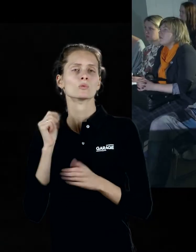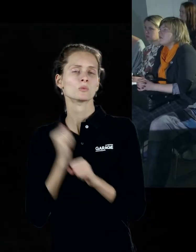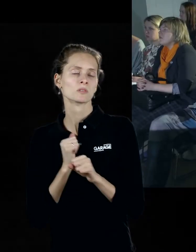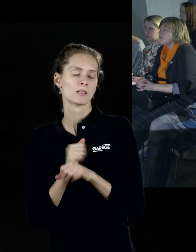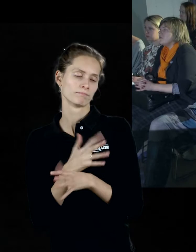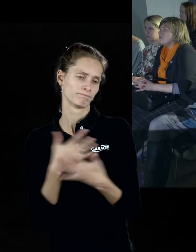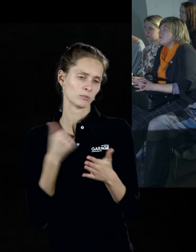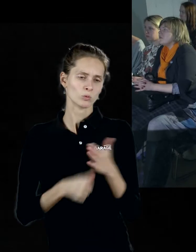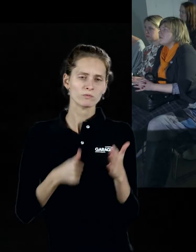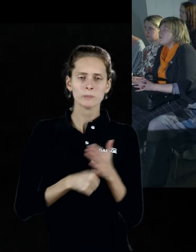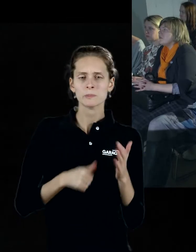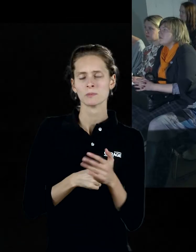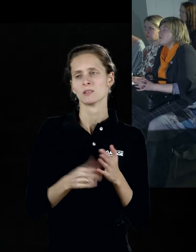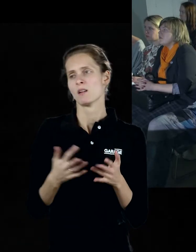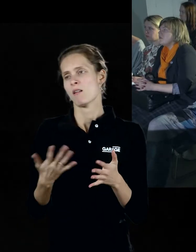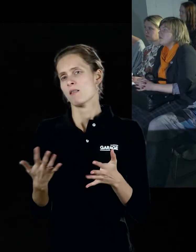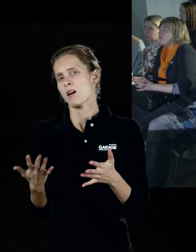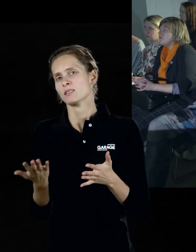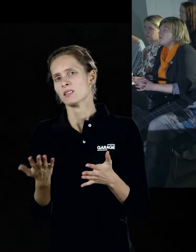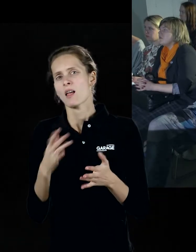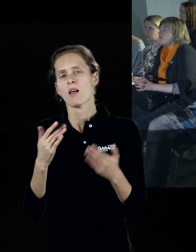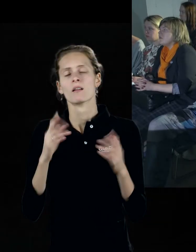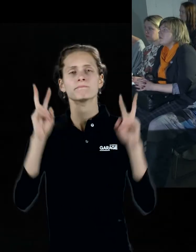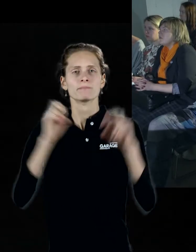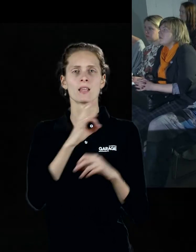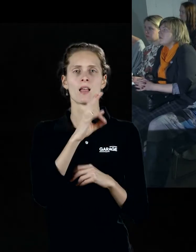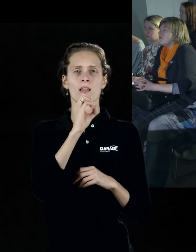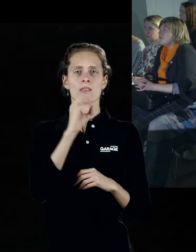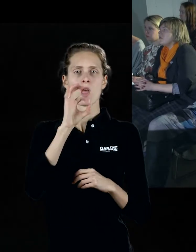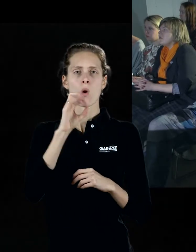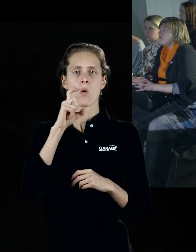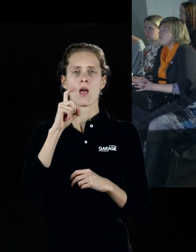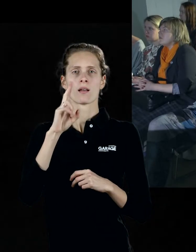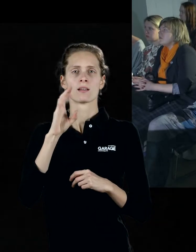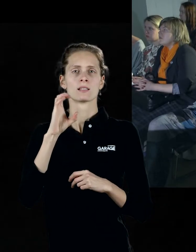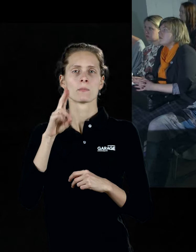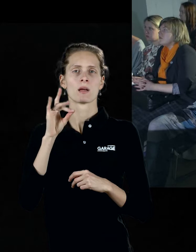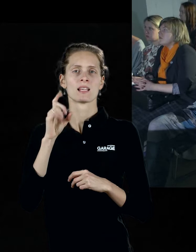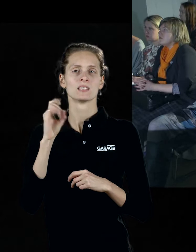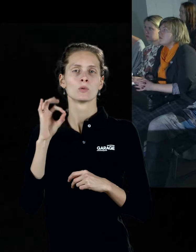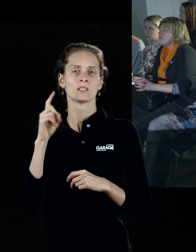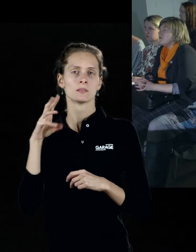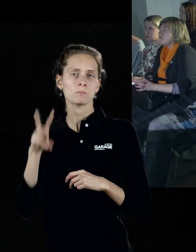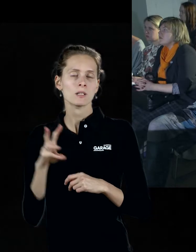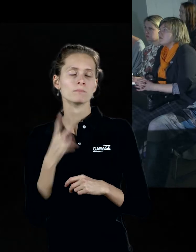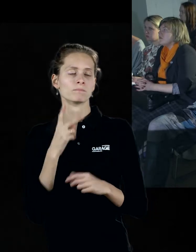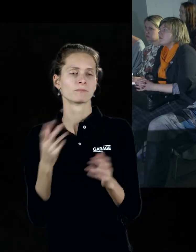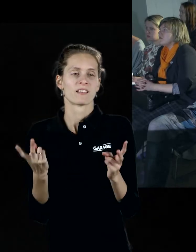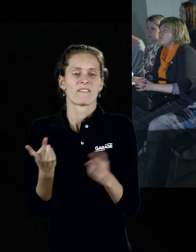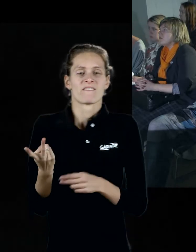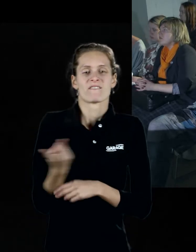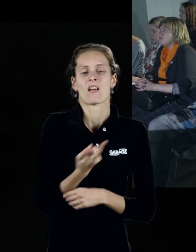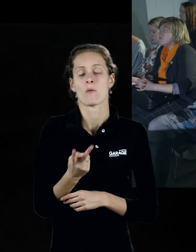живопись самого разного толка, которую называют неуэйвом, называют неоэкспрессионизмом. Но почему мне хочется его